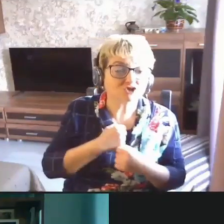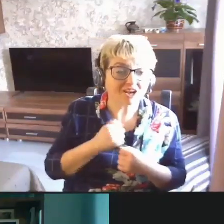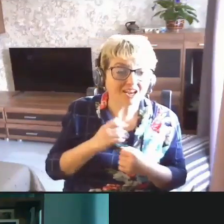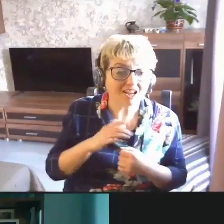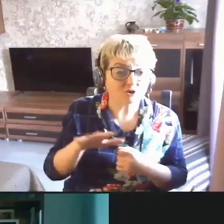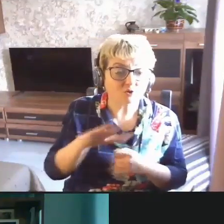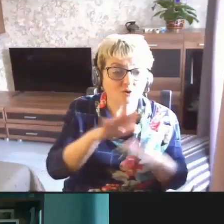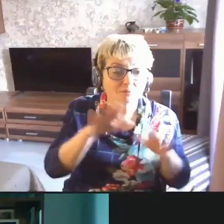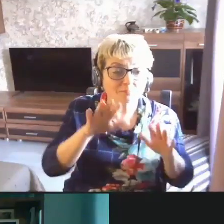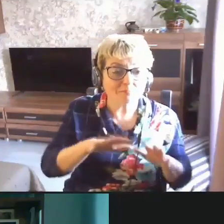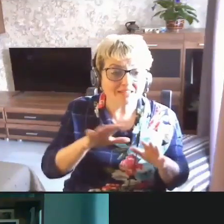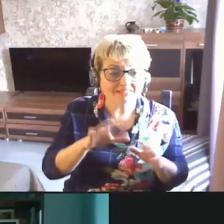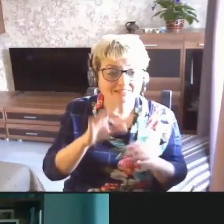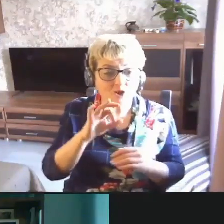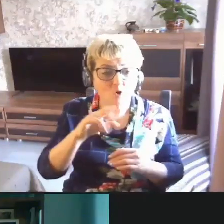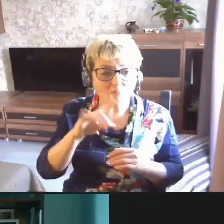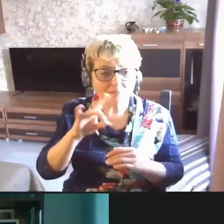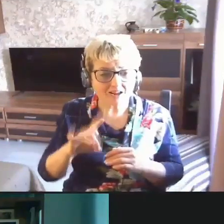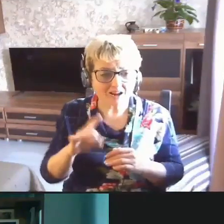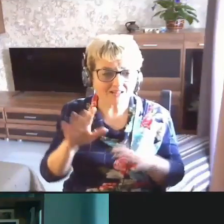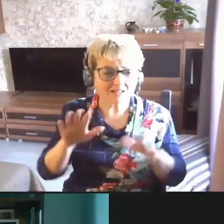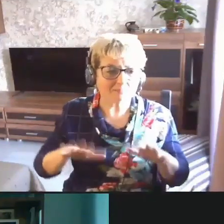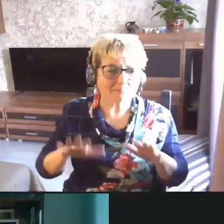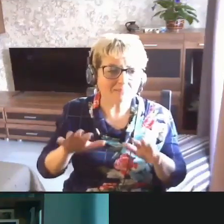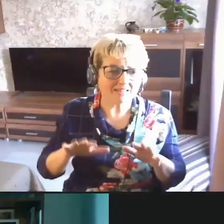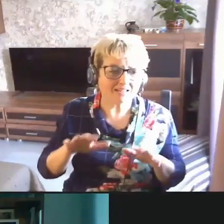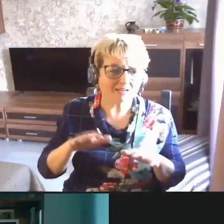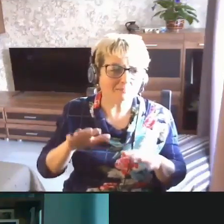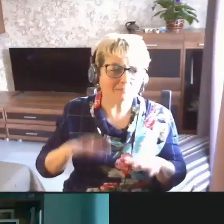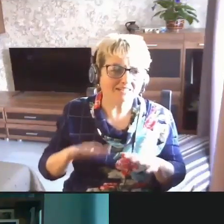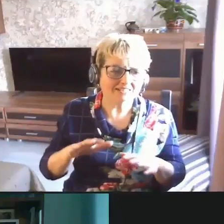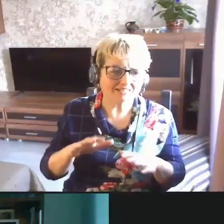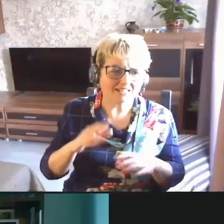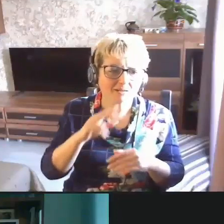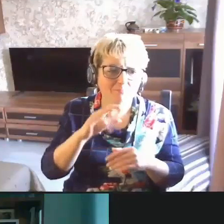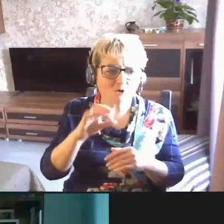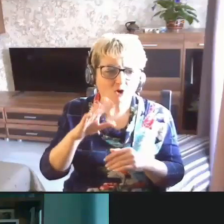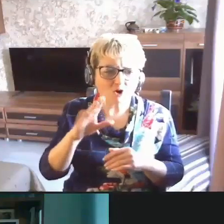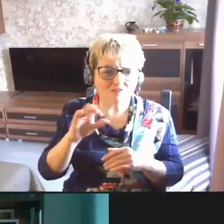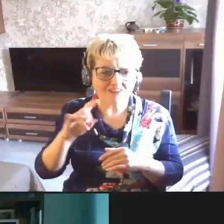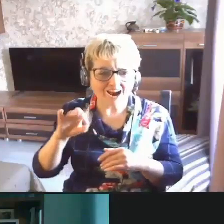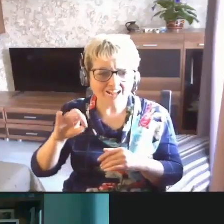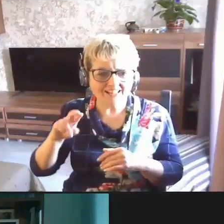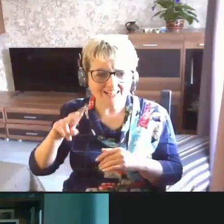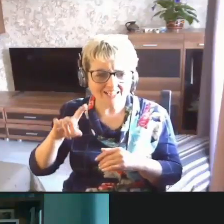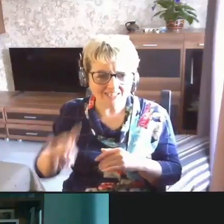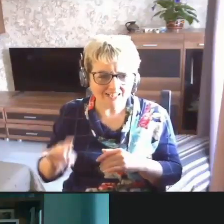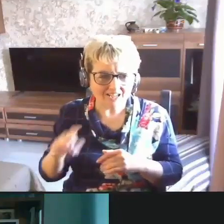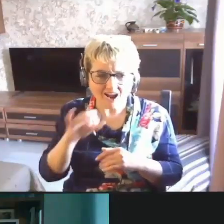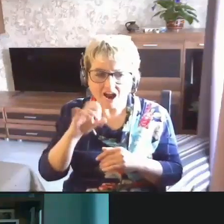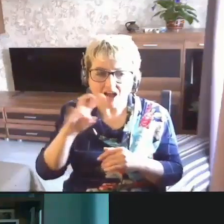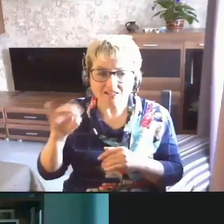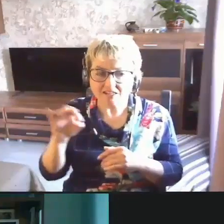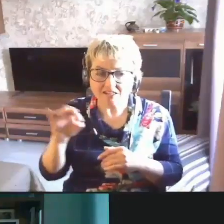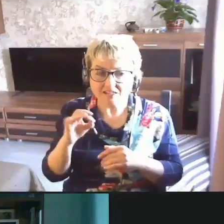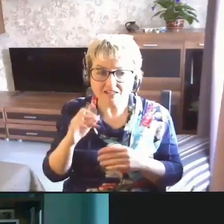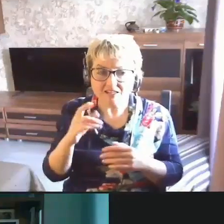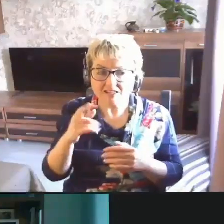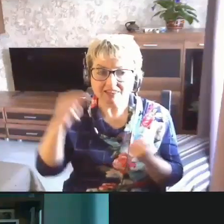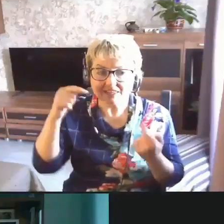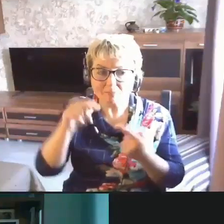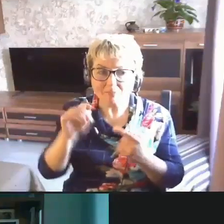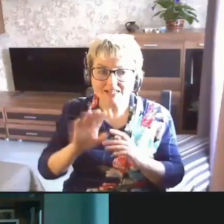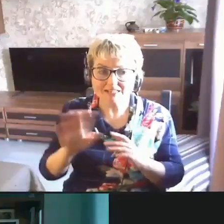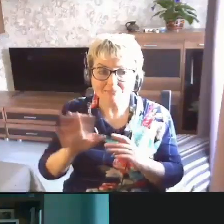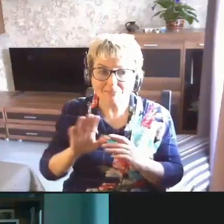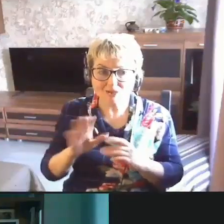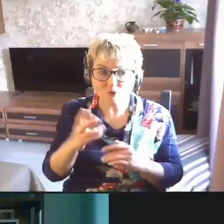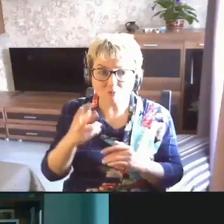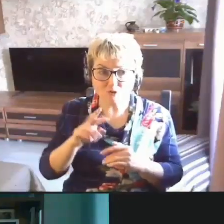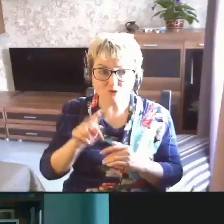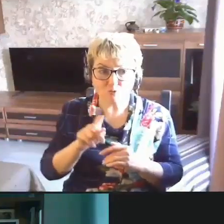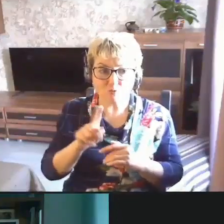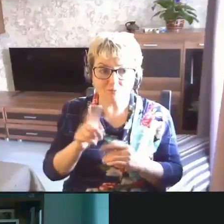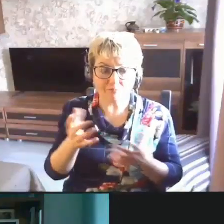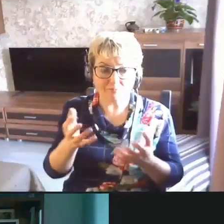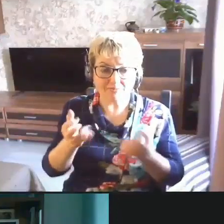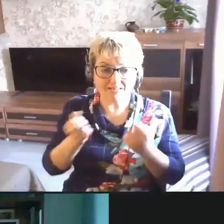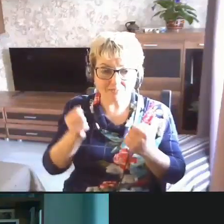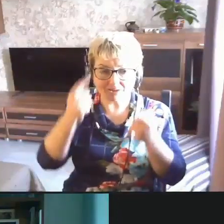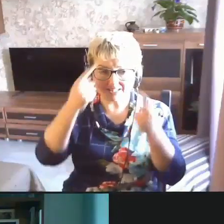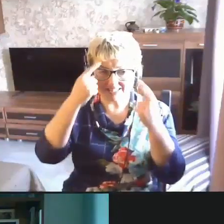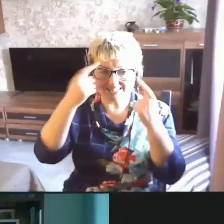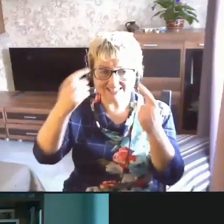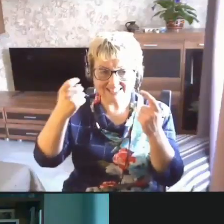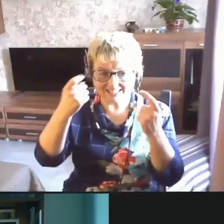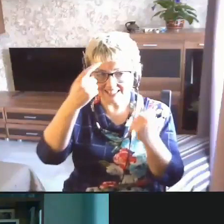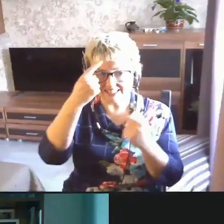местные операторы или местные провайдеры, они не приспособлены того, чтобы принимать эти